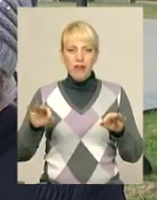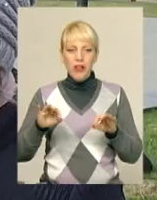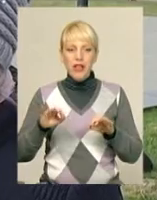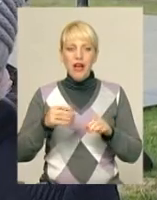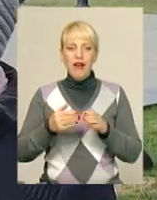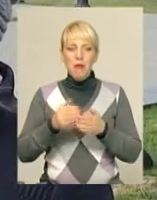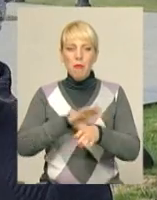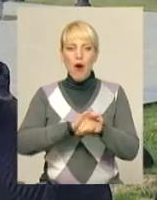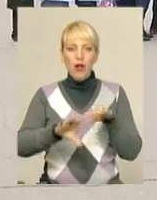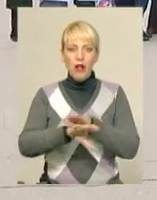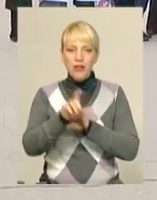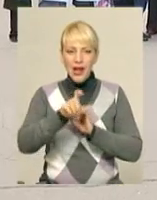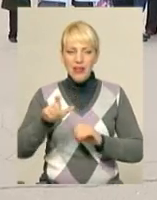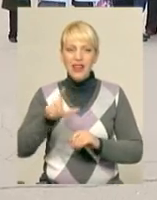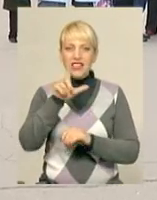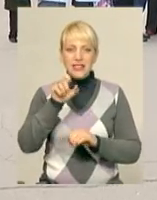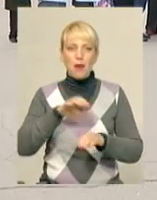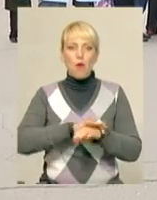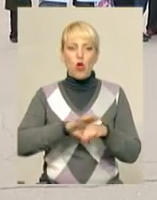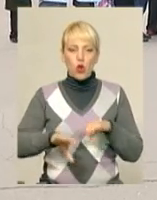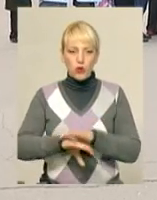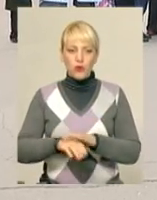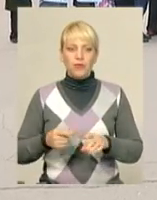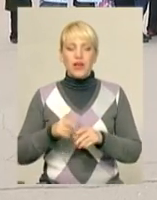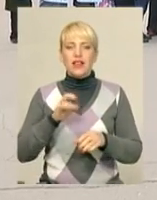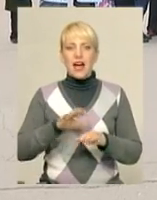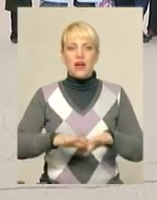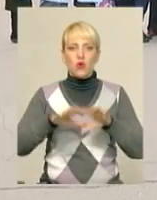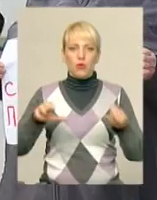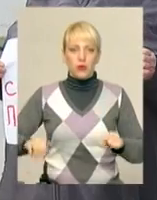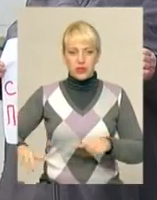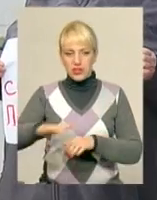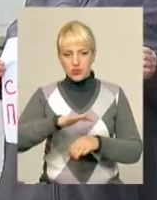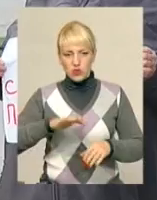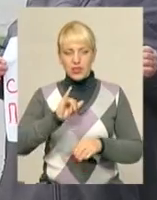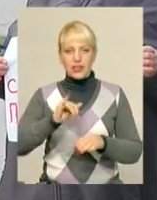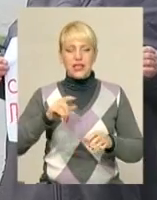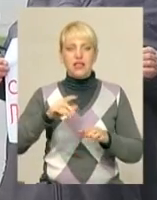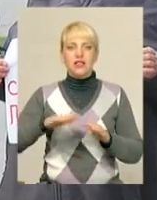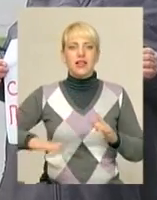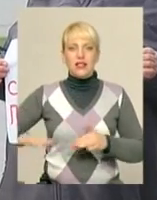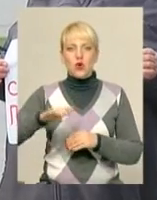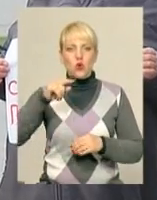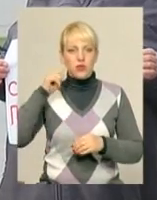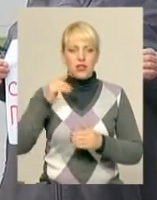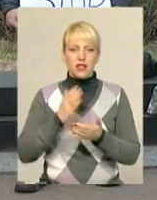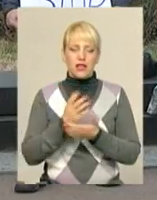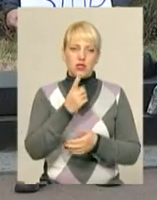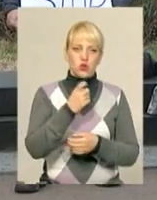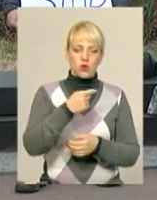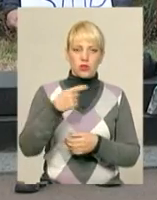полонених з полону. На території Росії та окупованих територій за різними підрахунками перебуває від 100 до 300